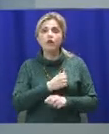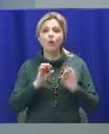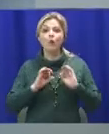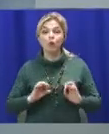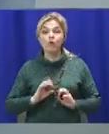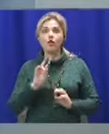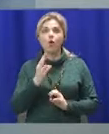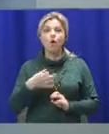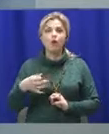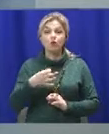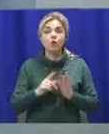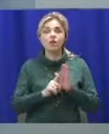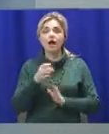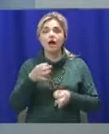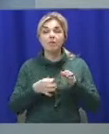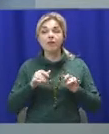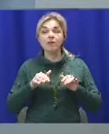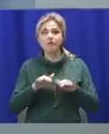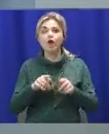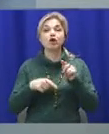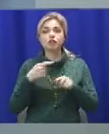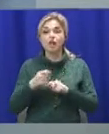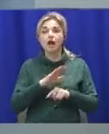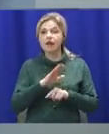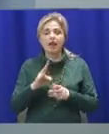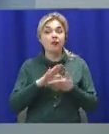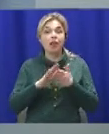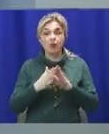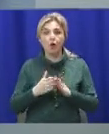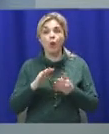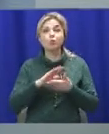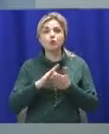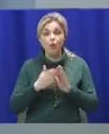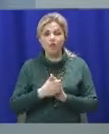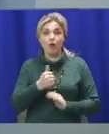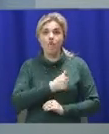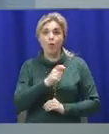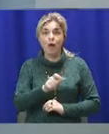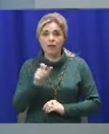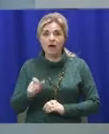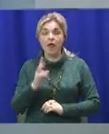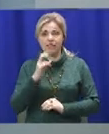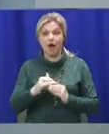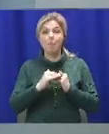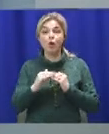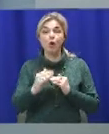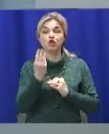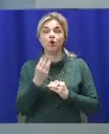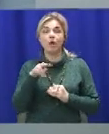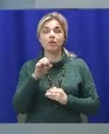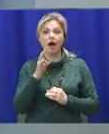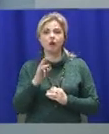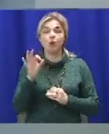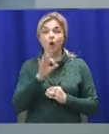Миколаївського гарнізону порушила кримінальну справу через неналежні умови для військових на полігоні «Широкий лан». А саме йдеться про